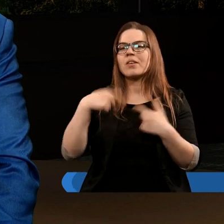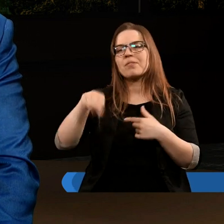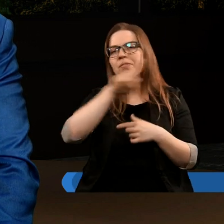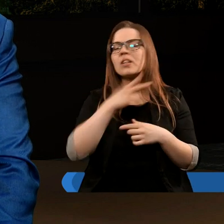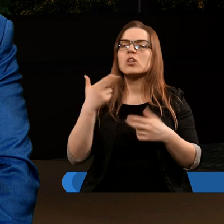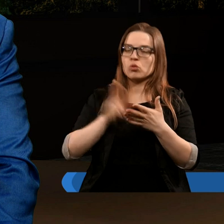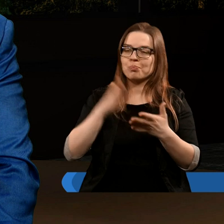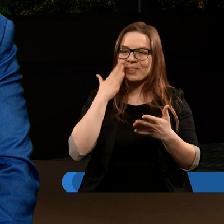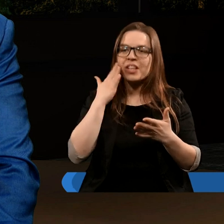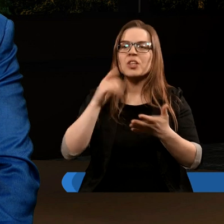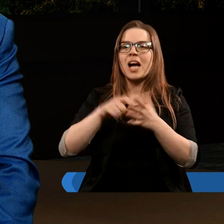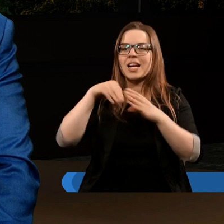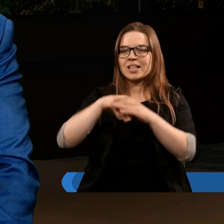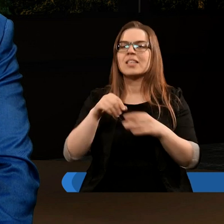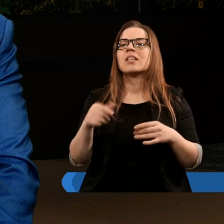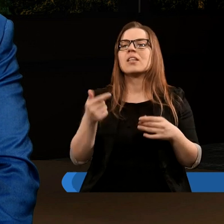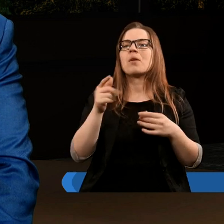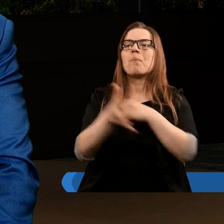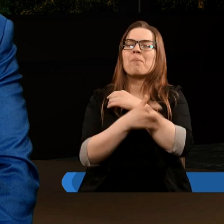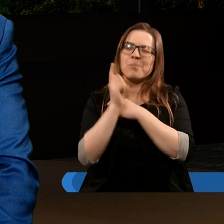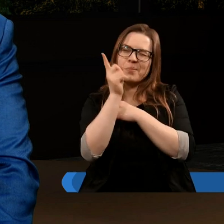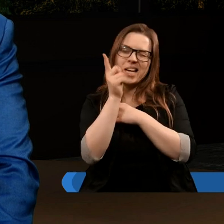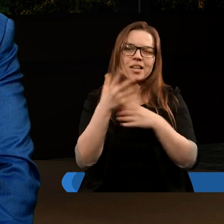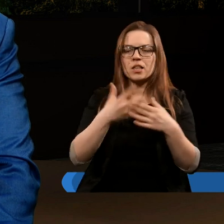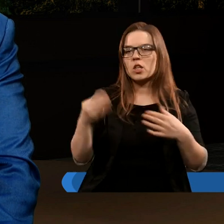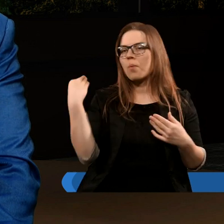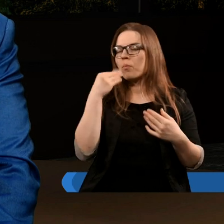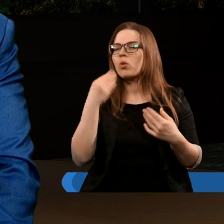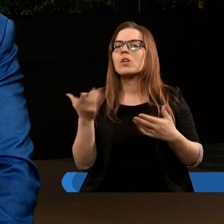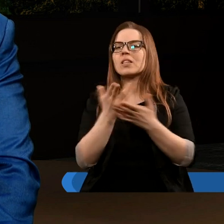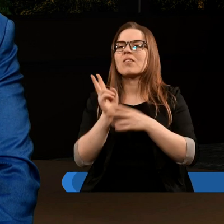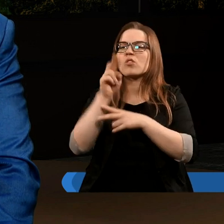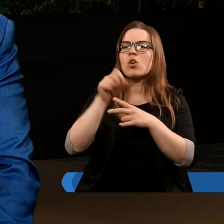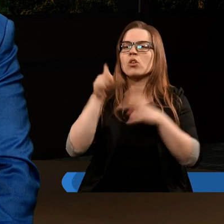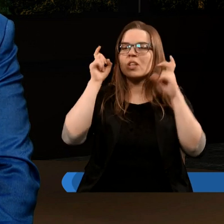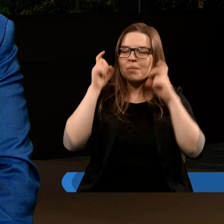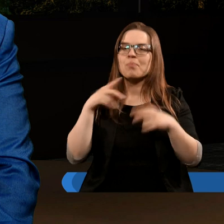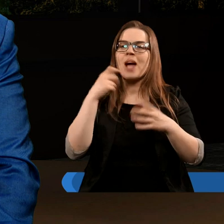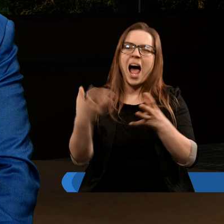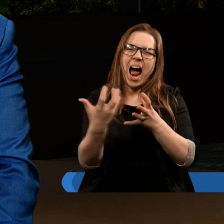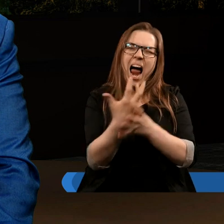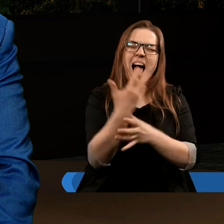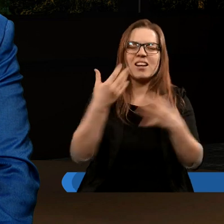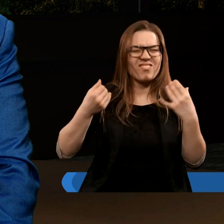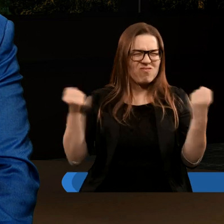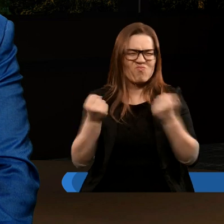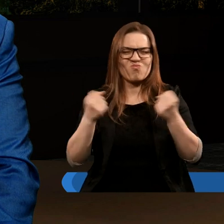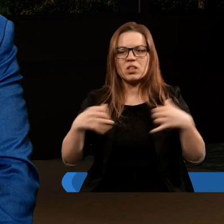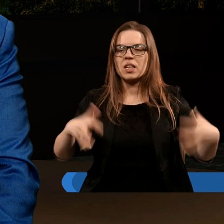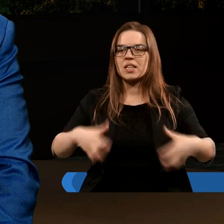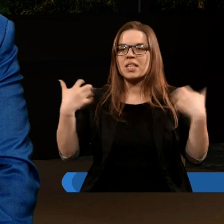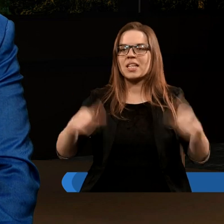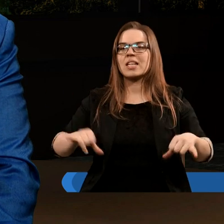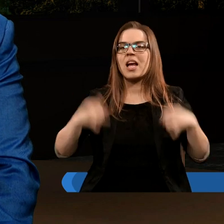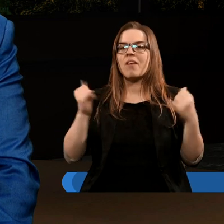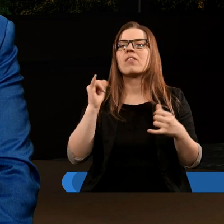którzy w nich mieszkacie, lecz biada ziemi i morzu, gdyż wstąpił do was diabeł pałający wielkim gniewem, bo wie,